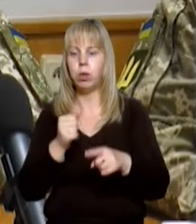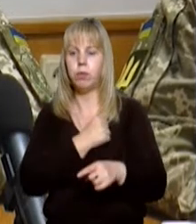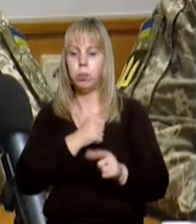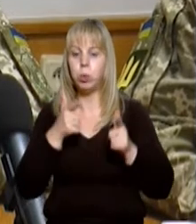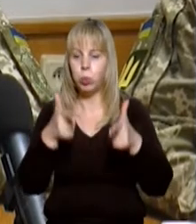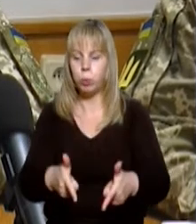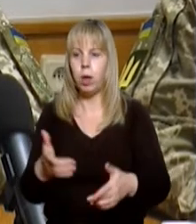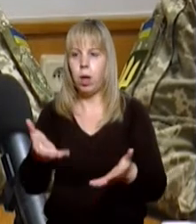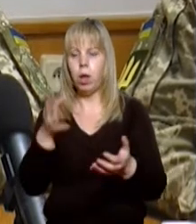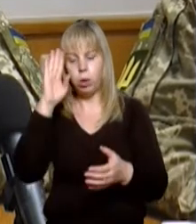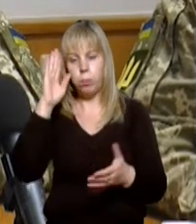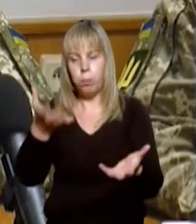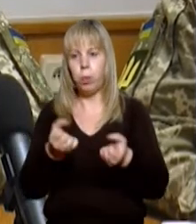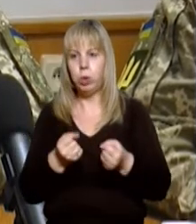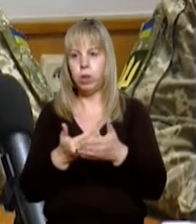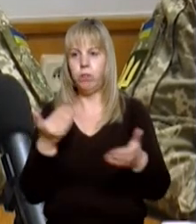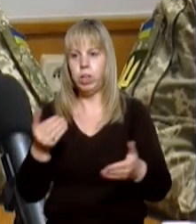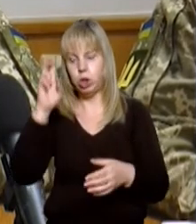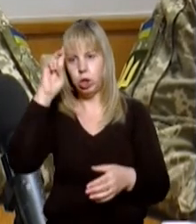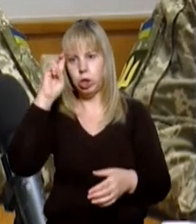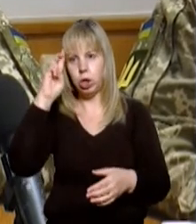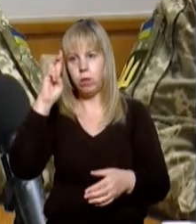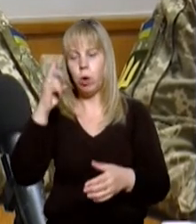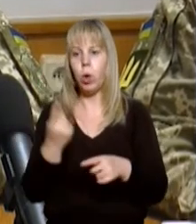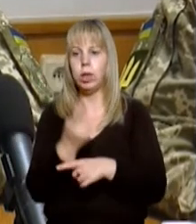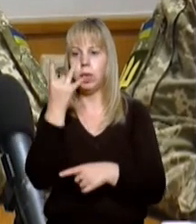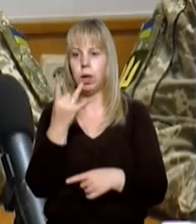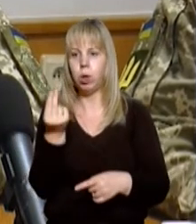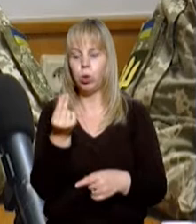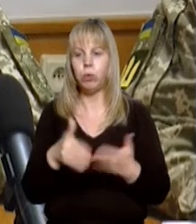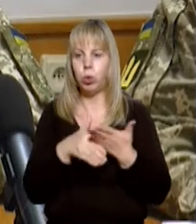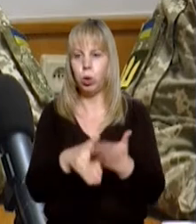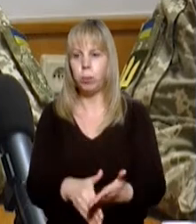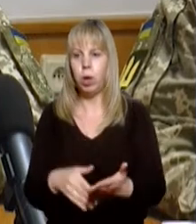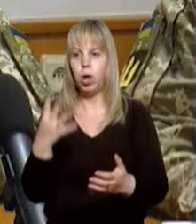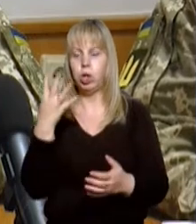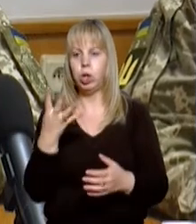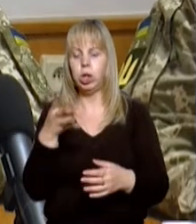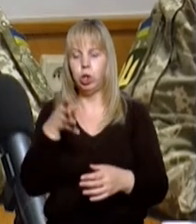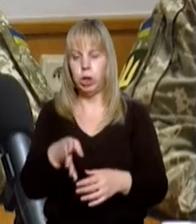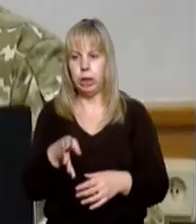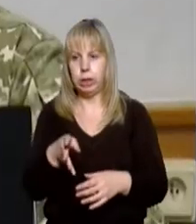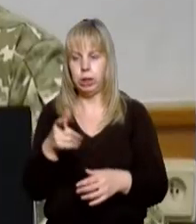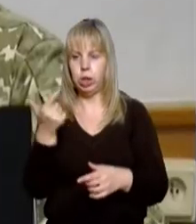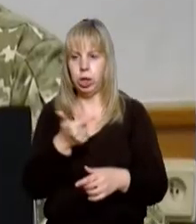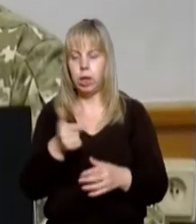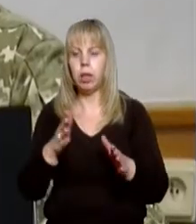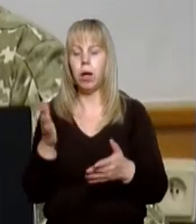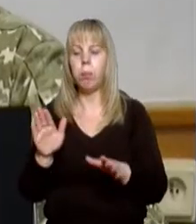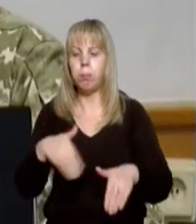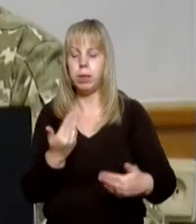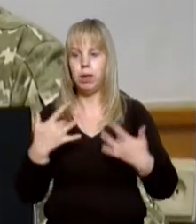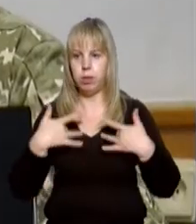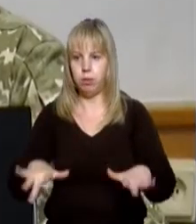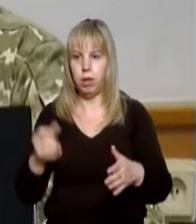службу юнаки отримують від держави одноразову грошову допомогу в межах 4,5 тисяч. Після звільнення